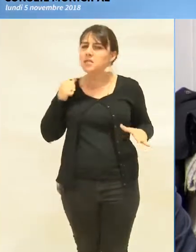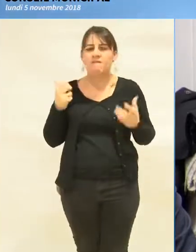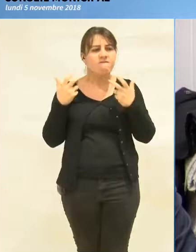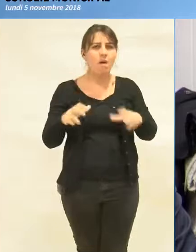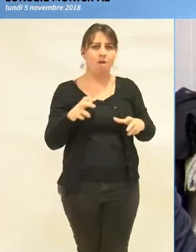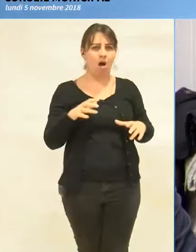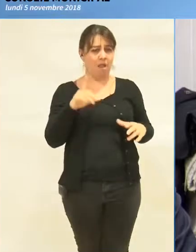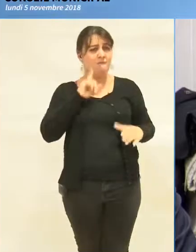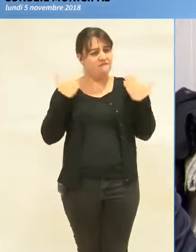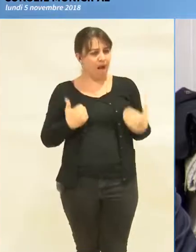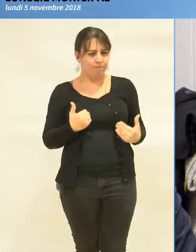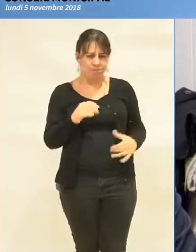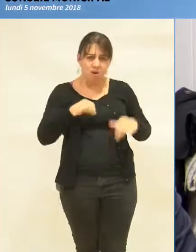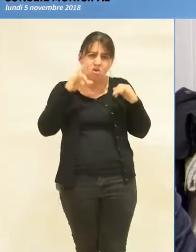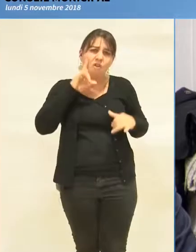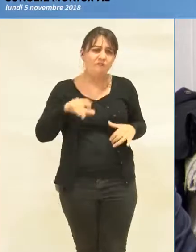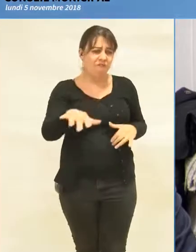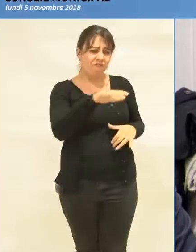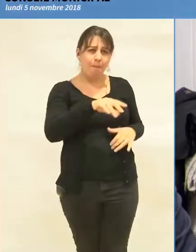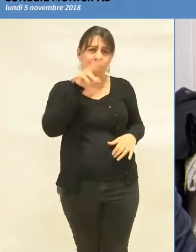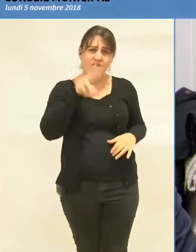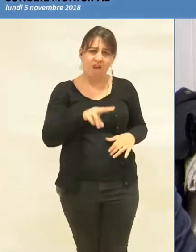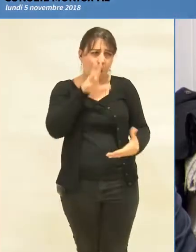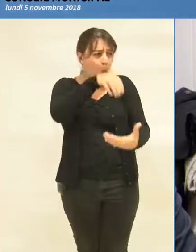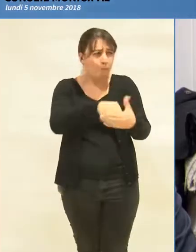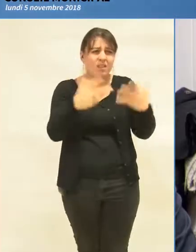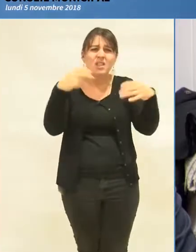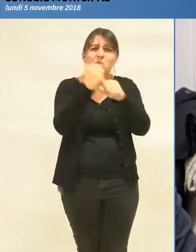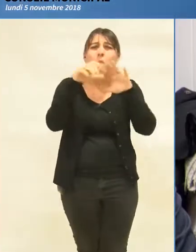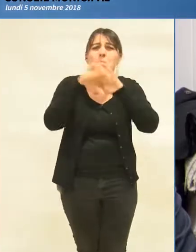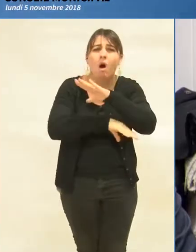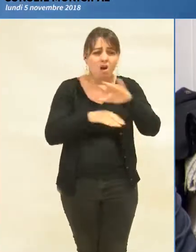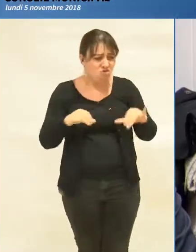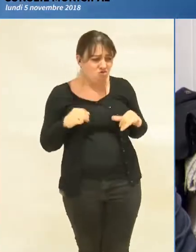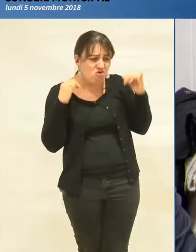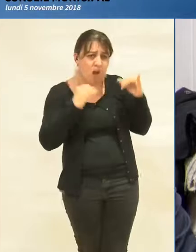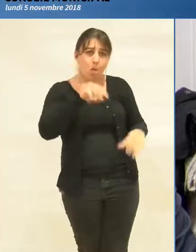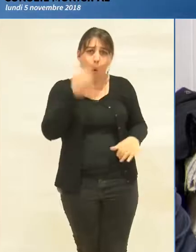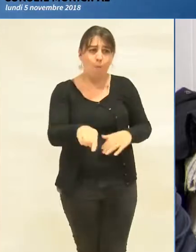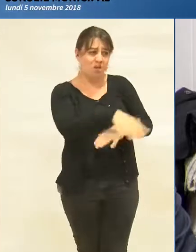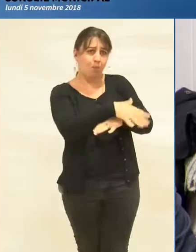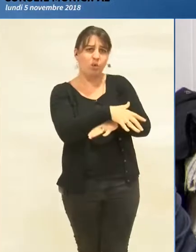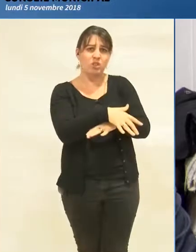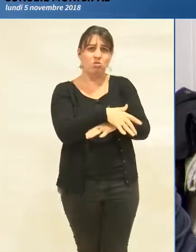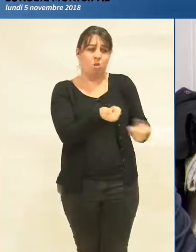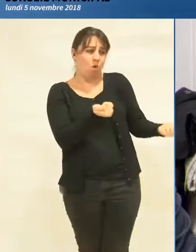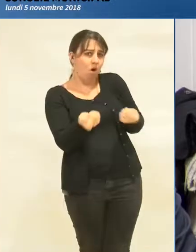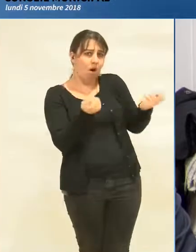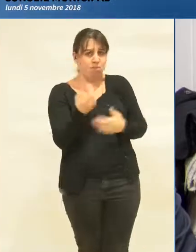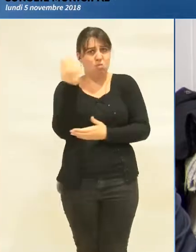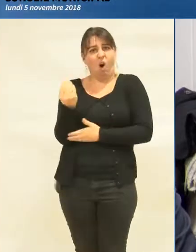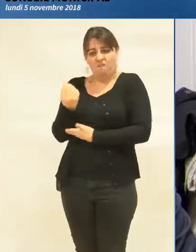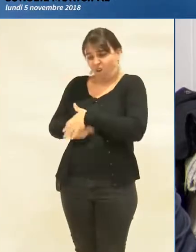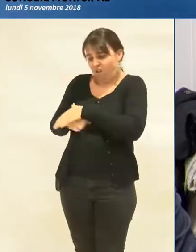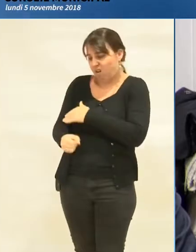que des jeunes femmes, quelquefois même pas majeures, sont obligées de se prostituer pour donner à manger à leurs